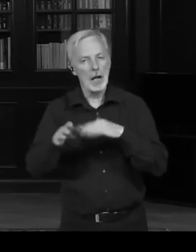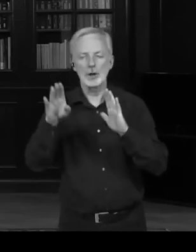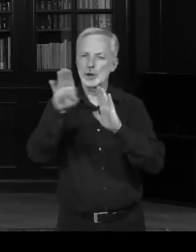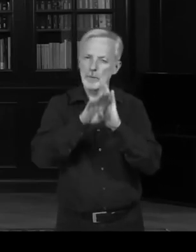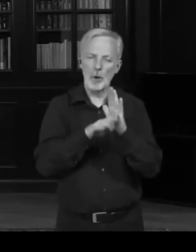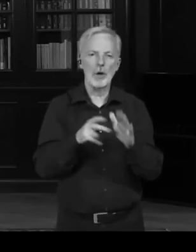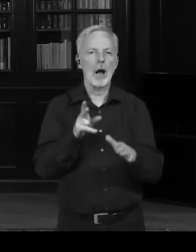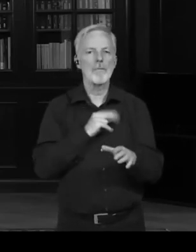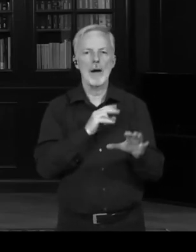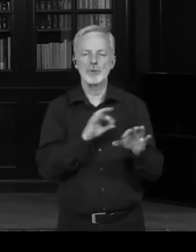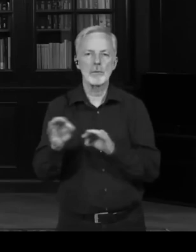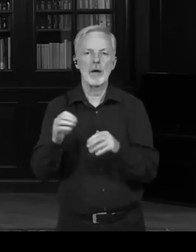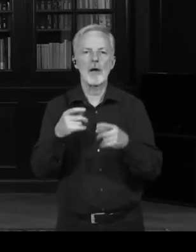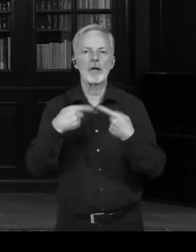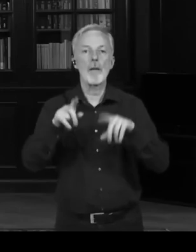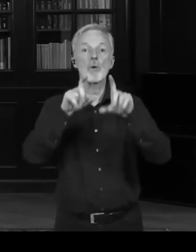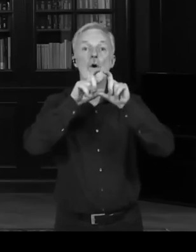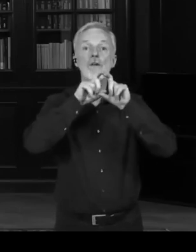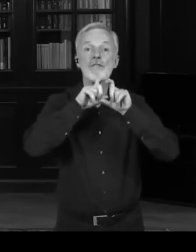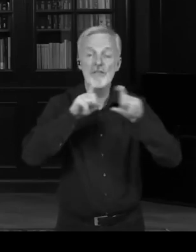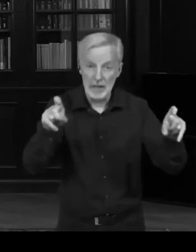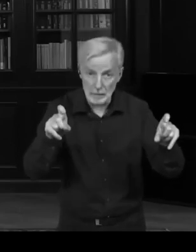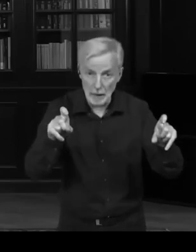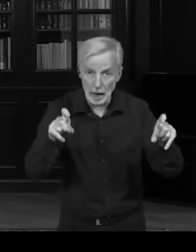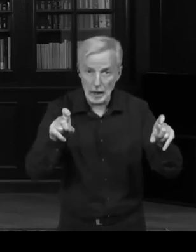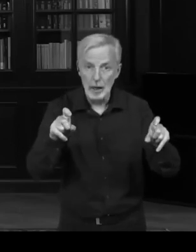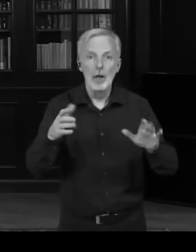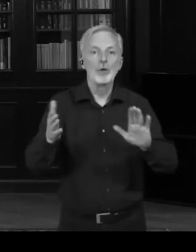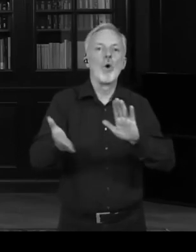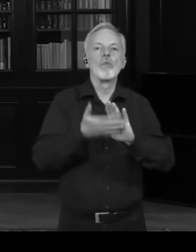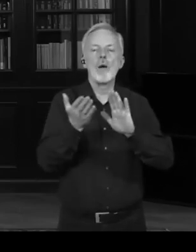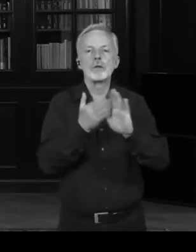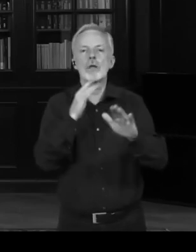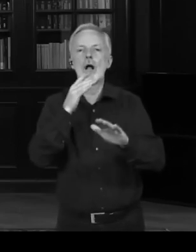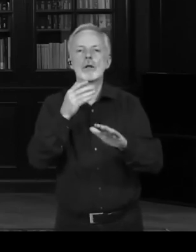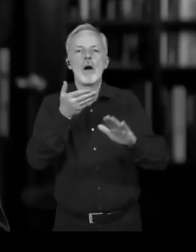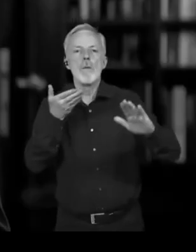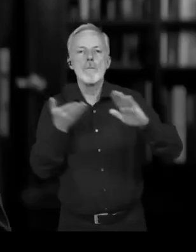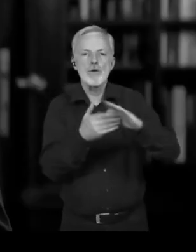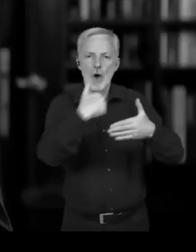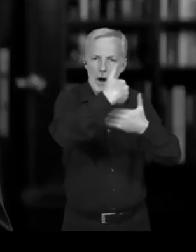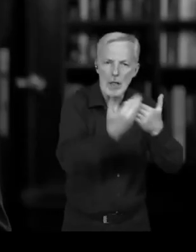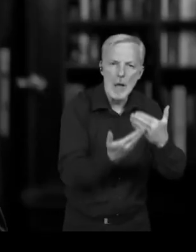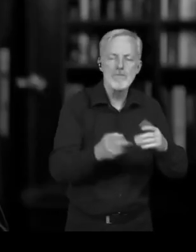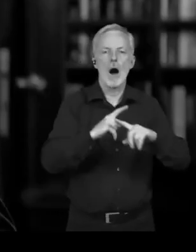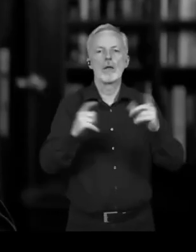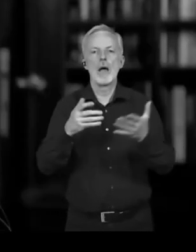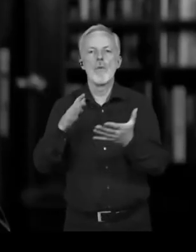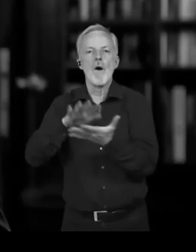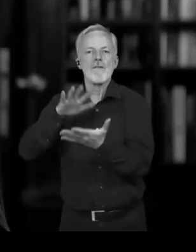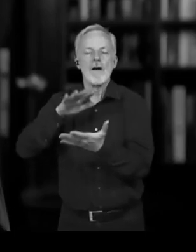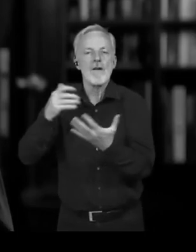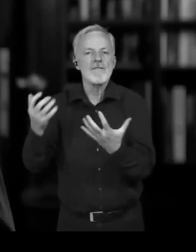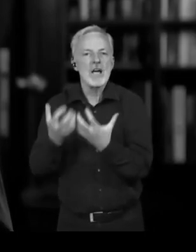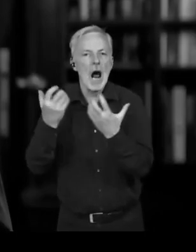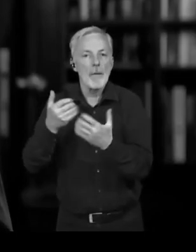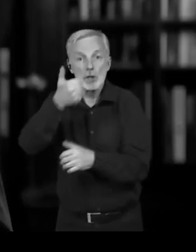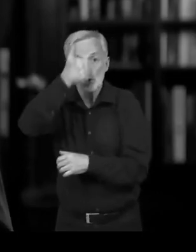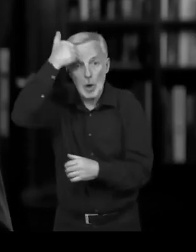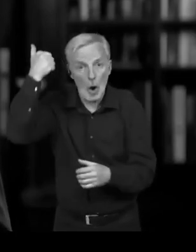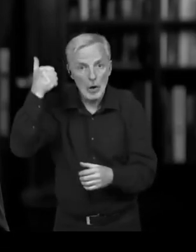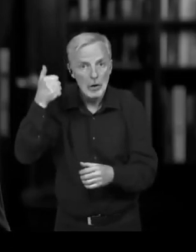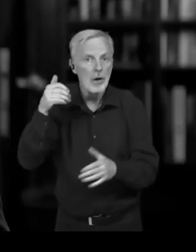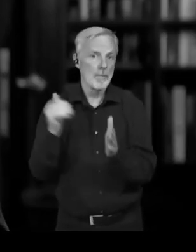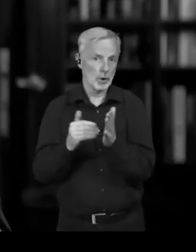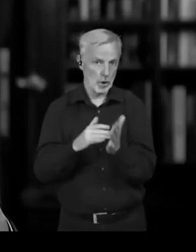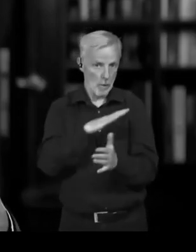normálně. Jenže tady pak je ještě takový ten další problém jménem inflace. Inflace je znehodnocování České